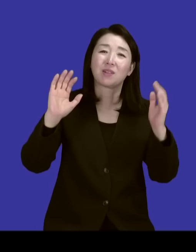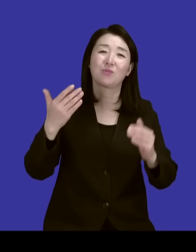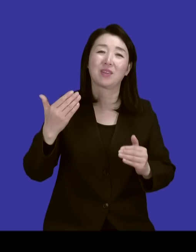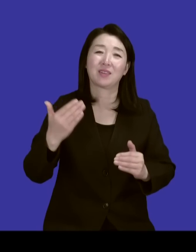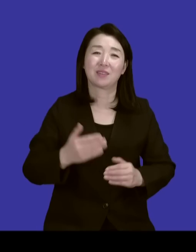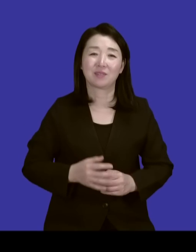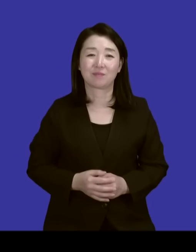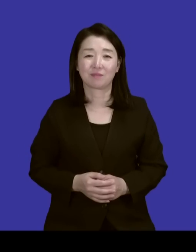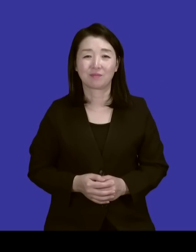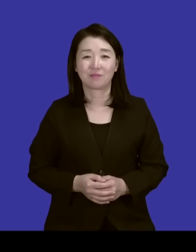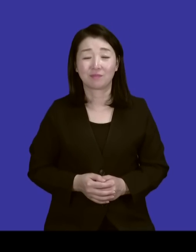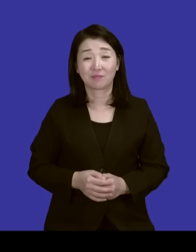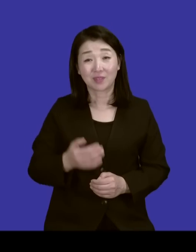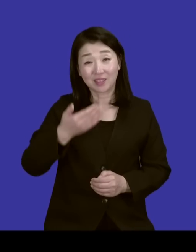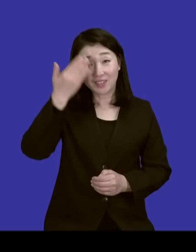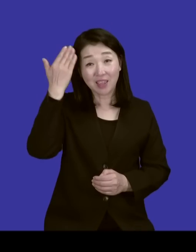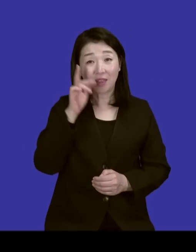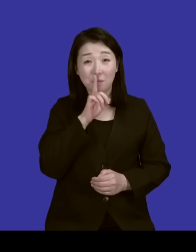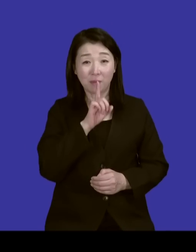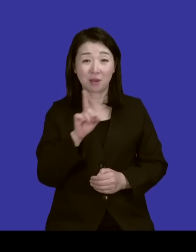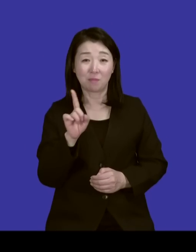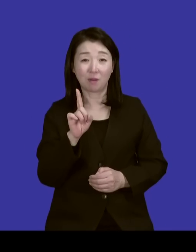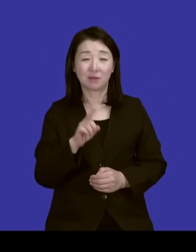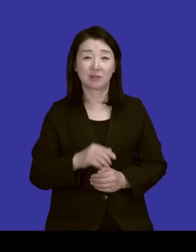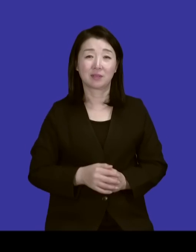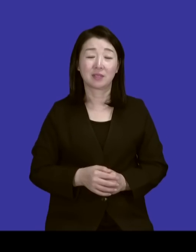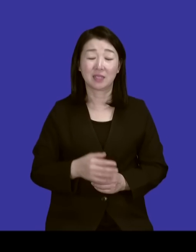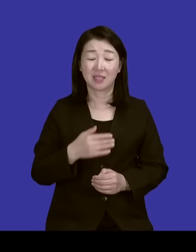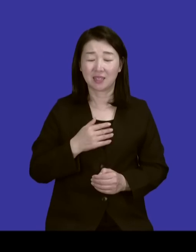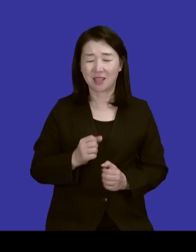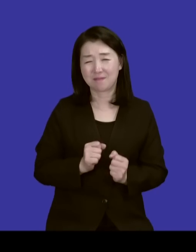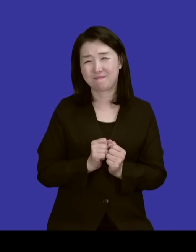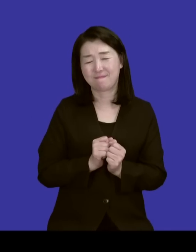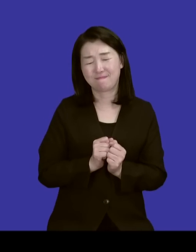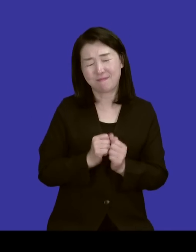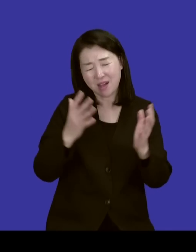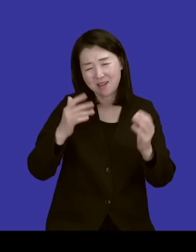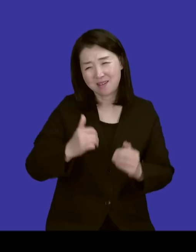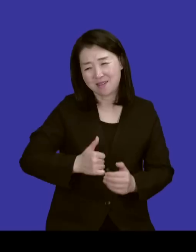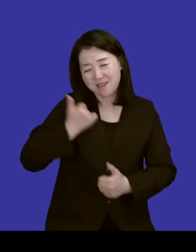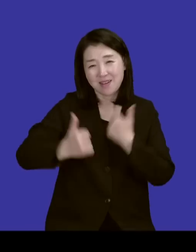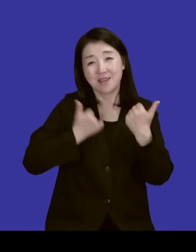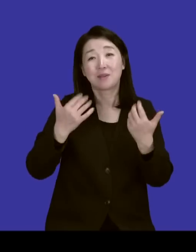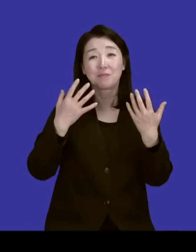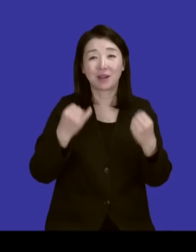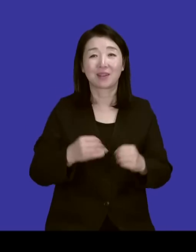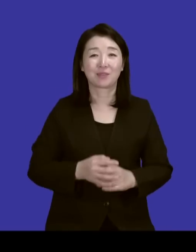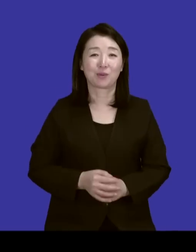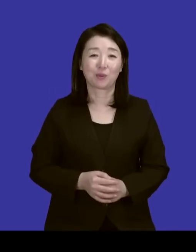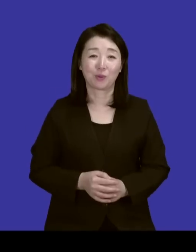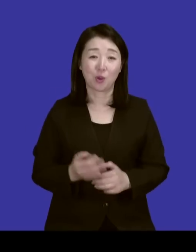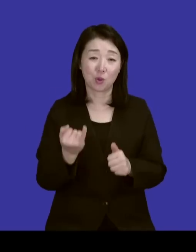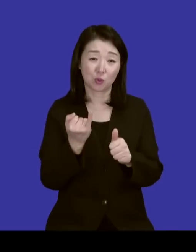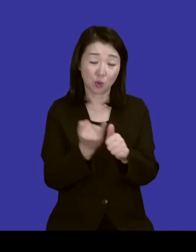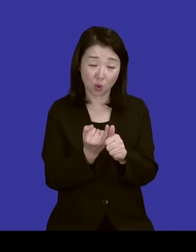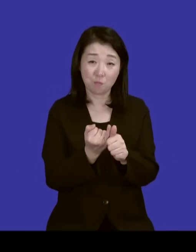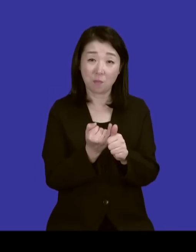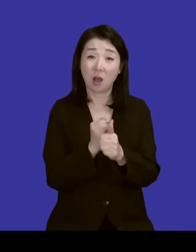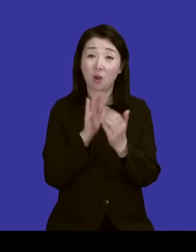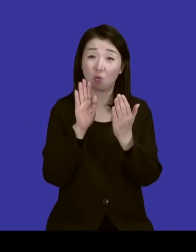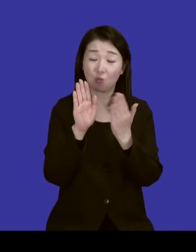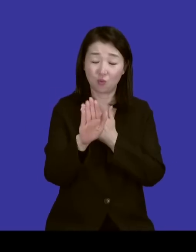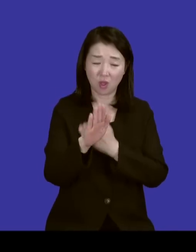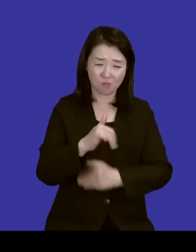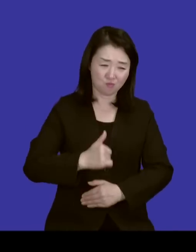거죠. 그래서 옛날에는 쉽게 제가 이렇게 폭발을 많이 했던 것 같아요. 그러면 이제 결혼한 후에도 그